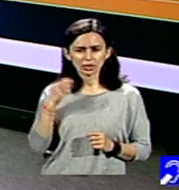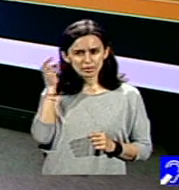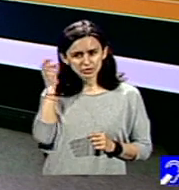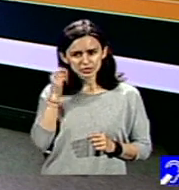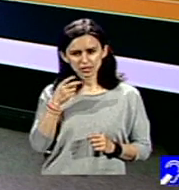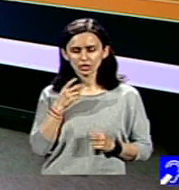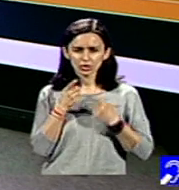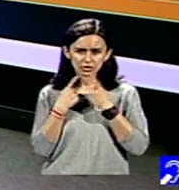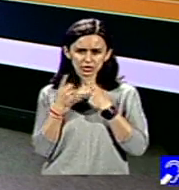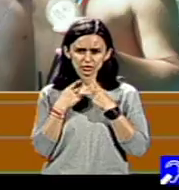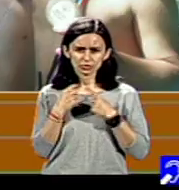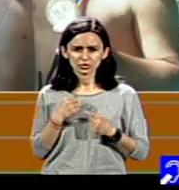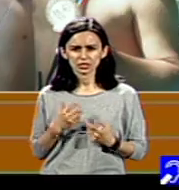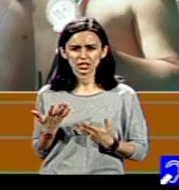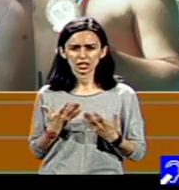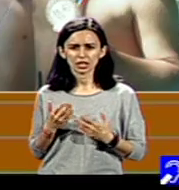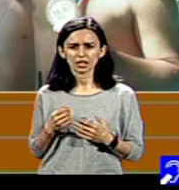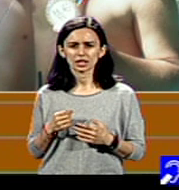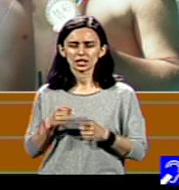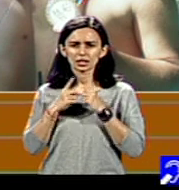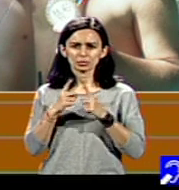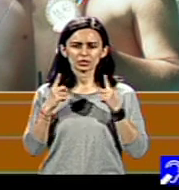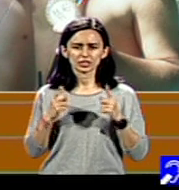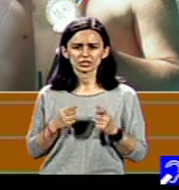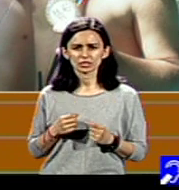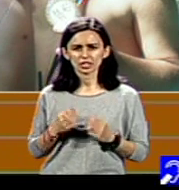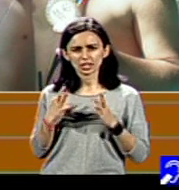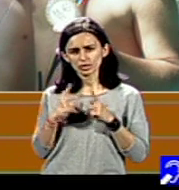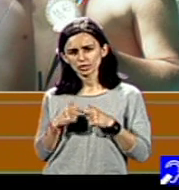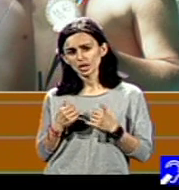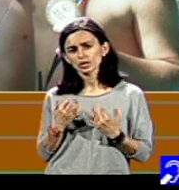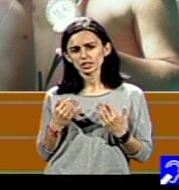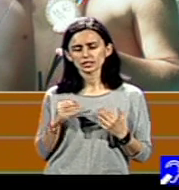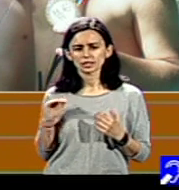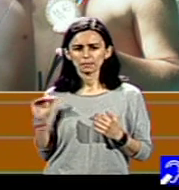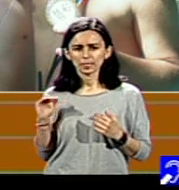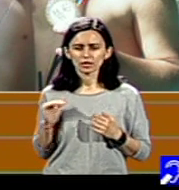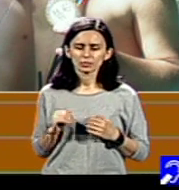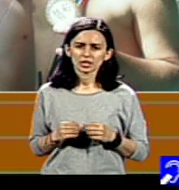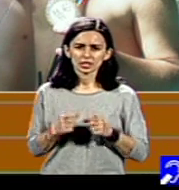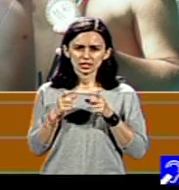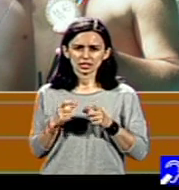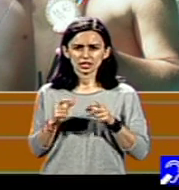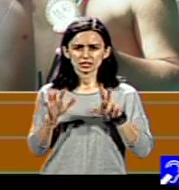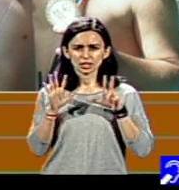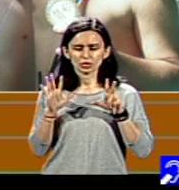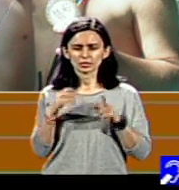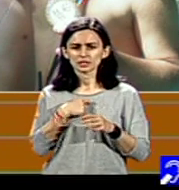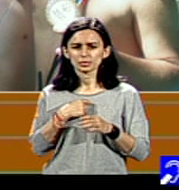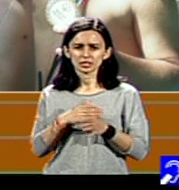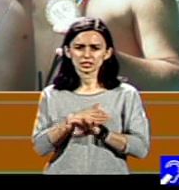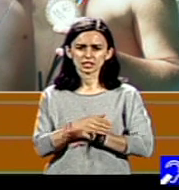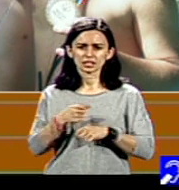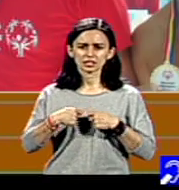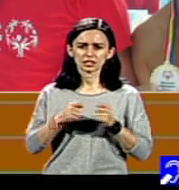aranjau câți până în clasa 8-a trebuie să iasă din clasa respectivă, ca la 8-a să intri toți la evaluarea națională și să aibă